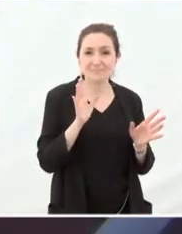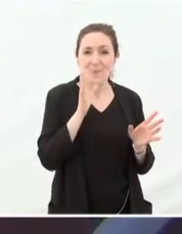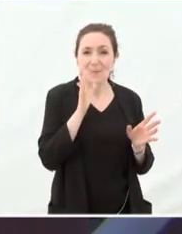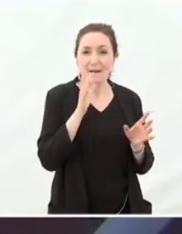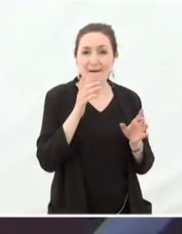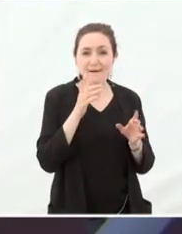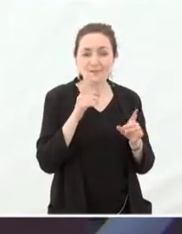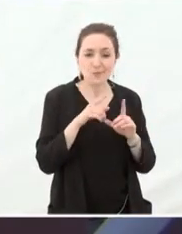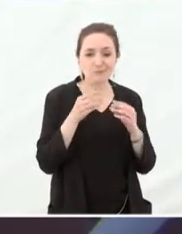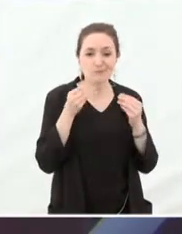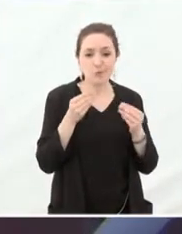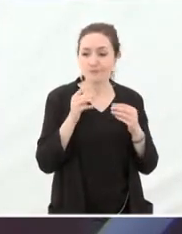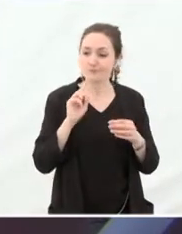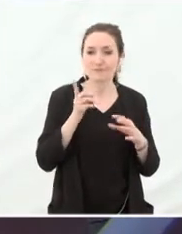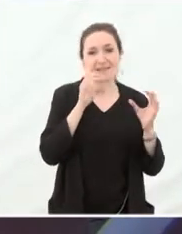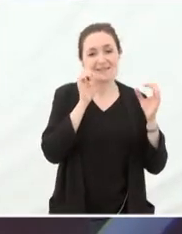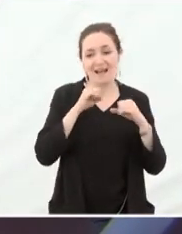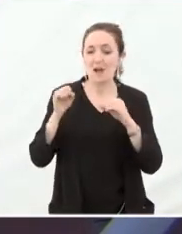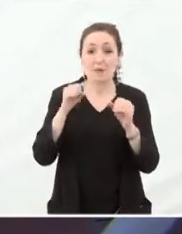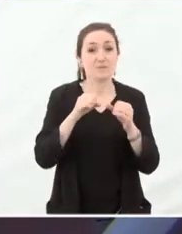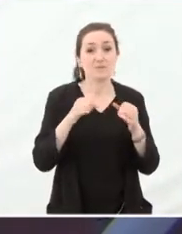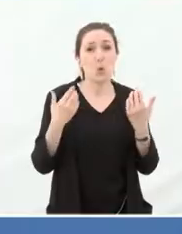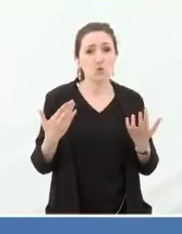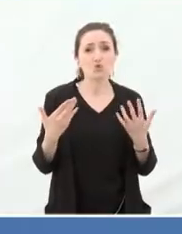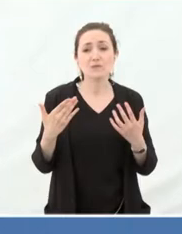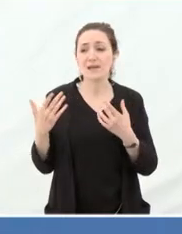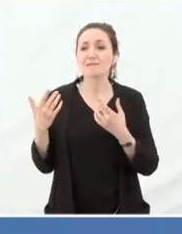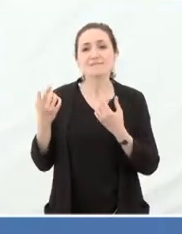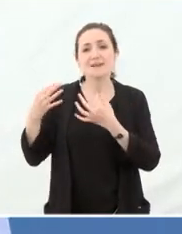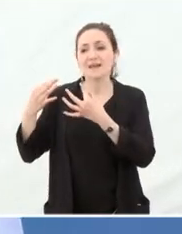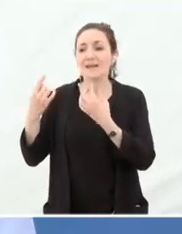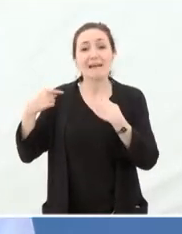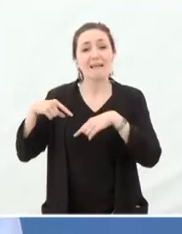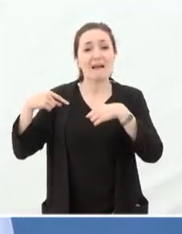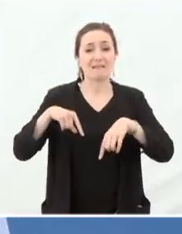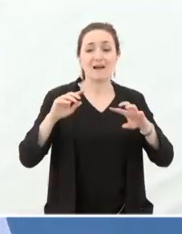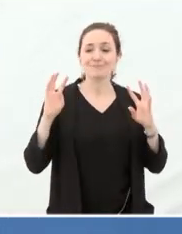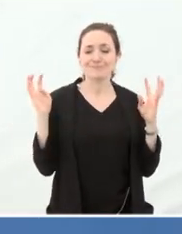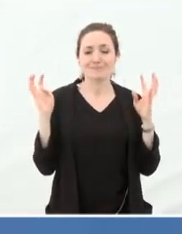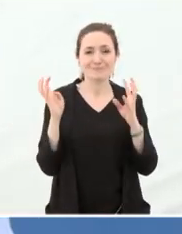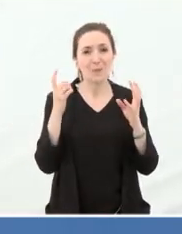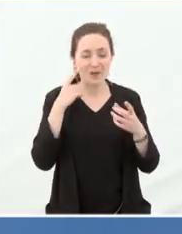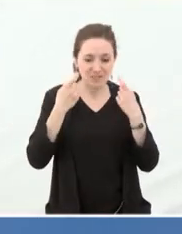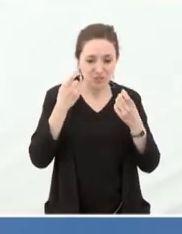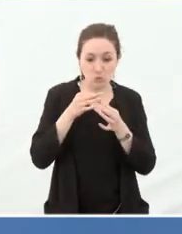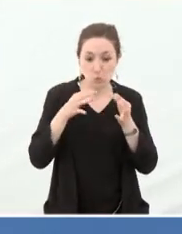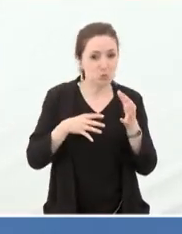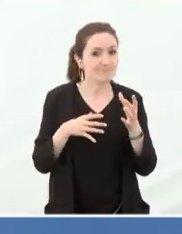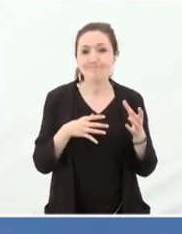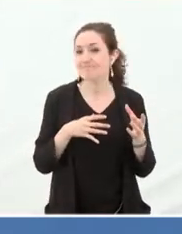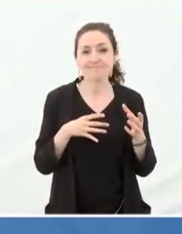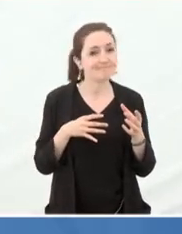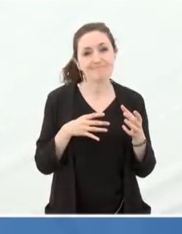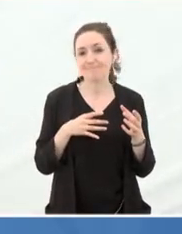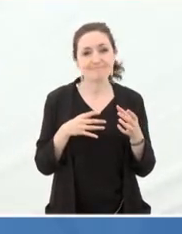consensus. Aujourd'hui, les États, quand ils se réunissent pour trouver des solutions communes, ils n'arrivent plus à produire